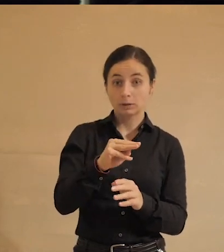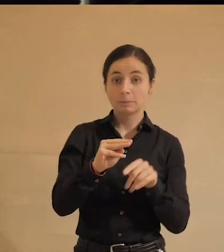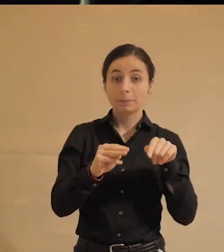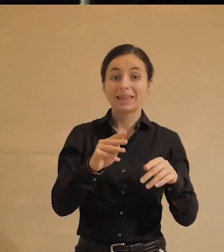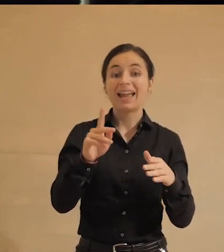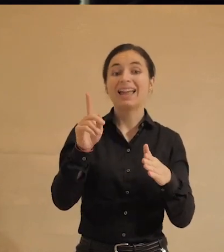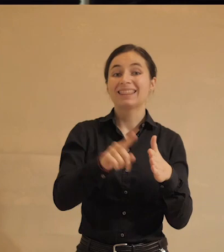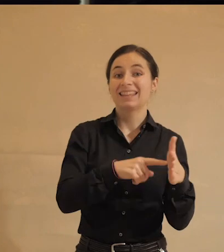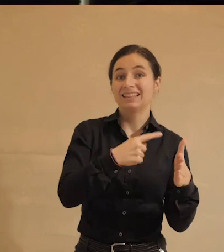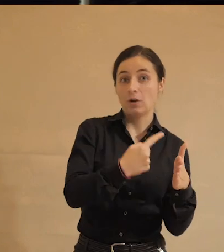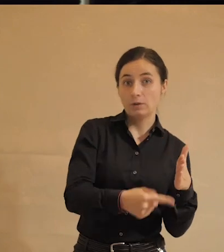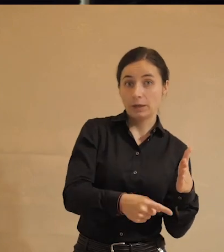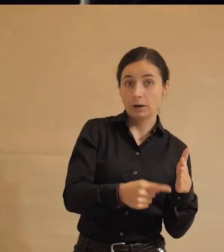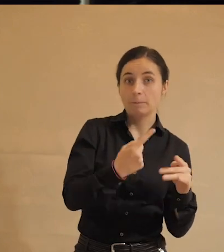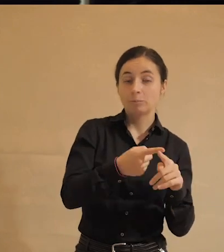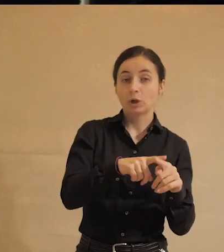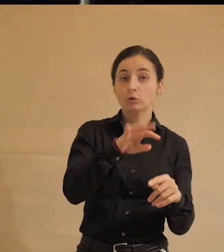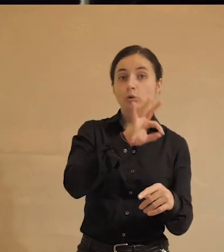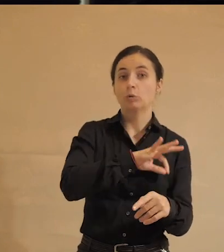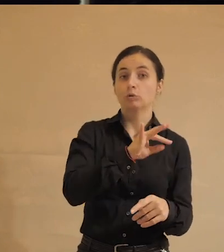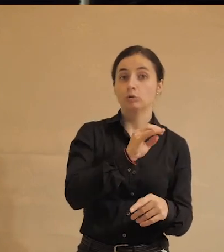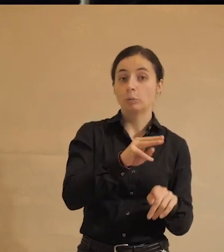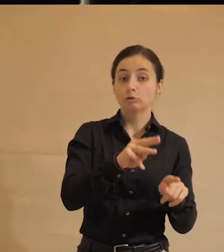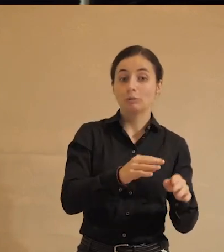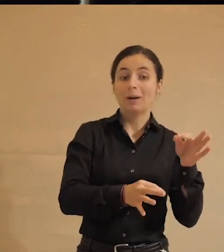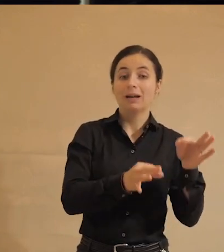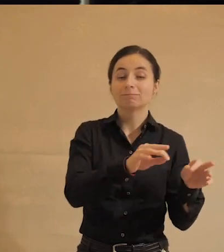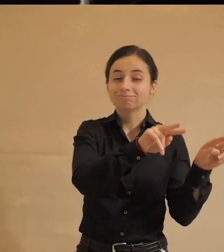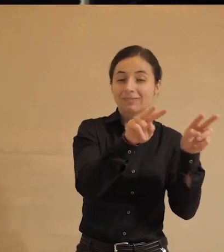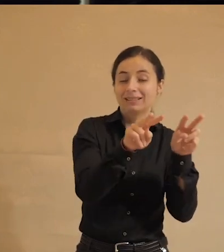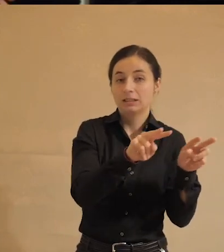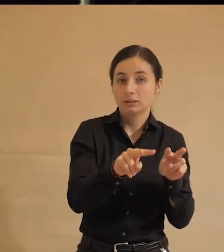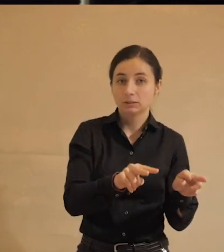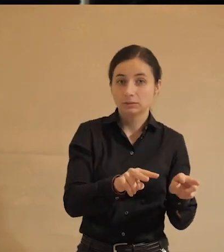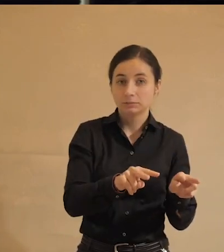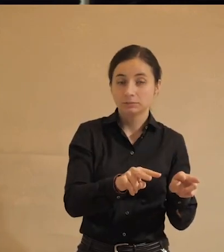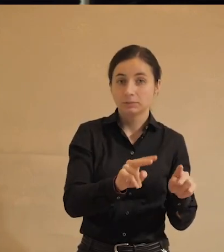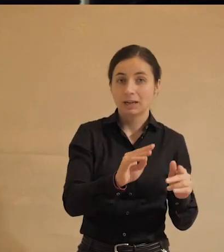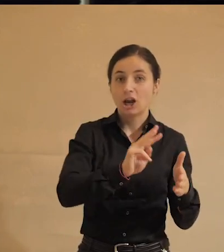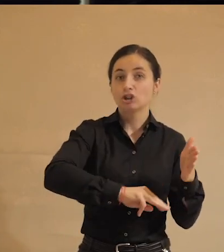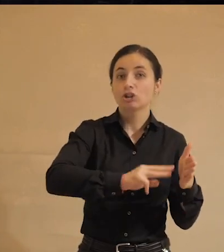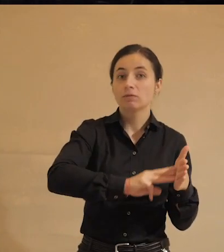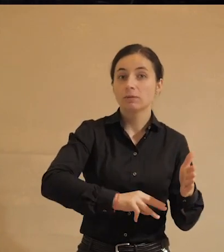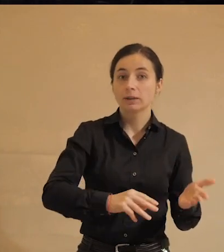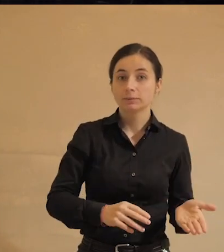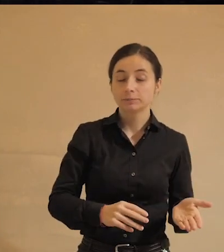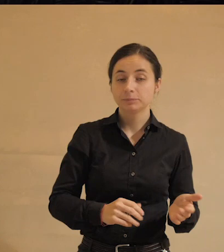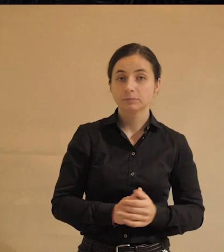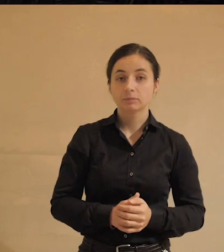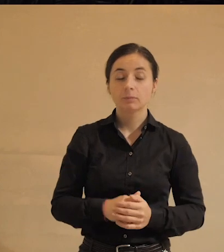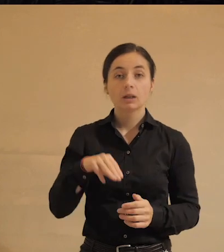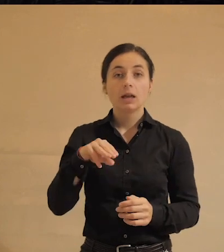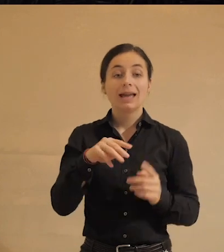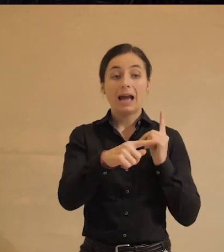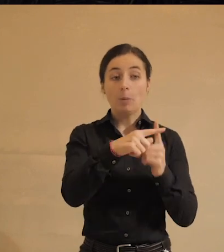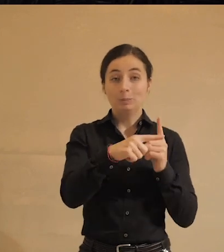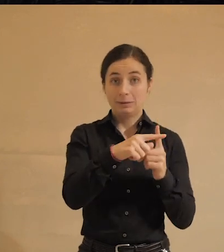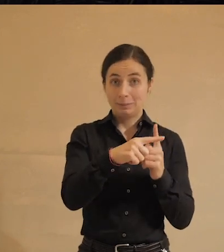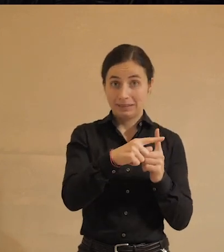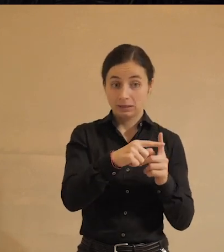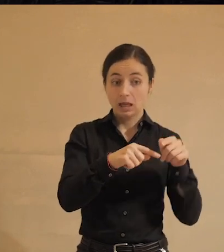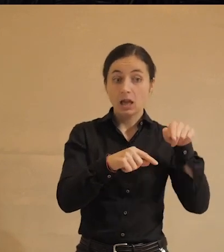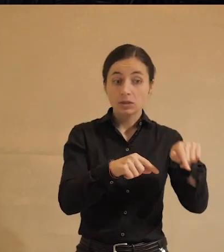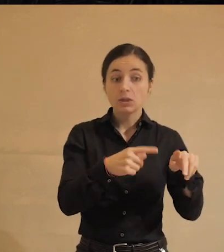недоверию государству, которое употребляет роботов для того, чтобы их отслеживать, преследовать и штрафовать? Техноптимисты,